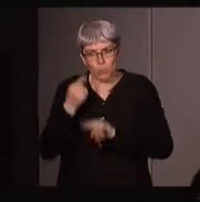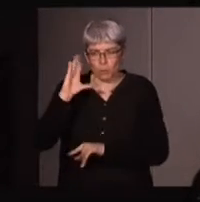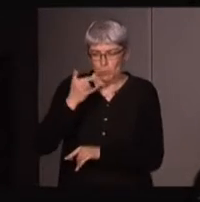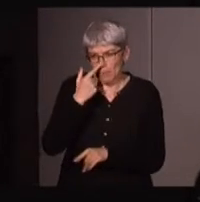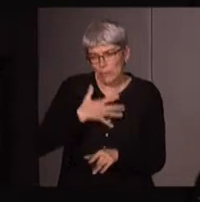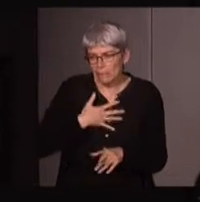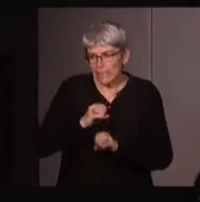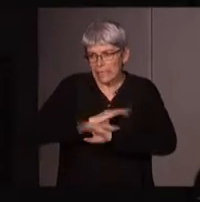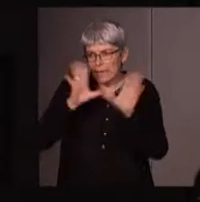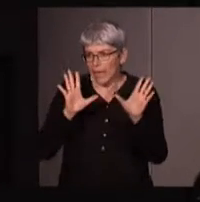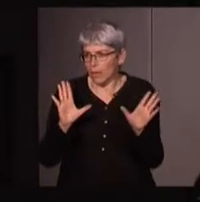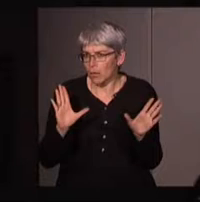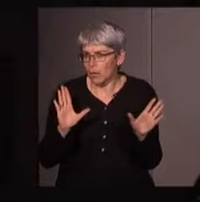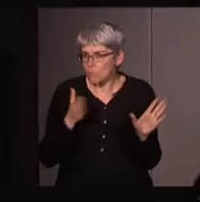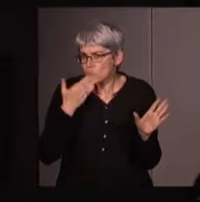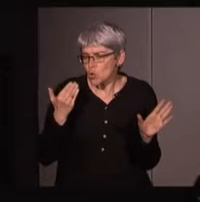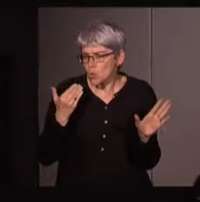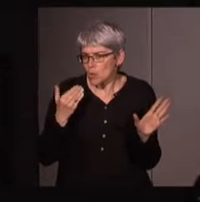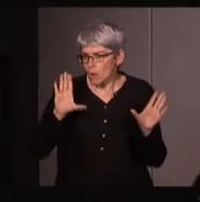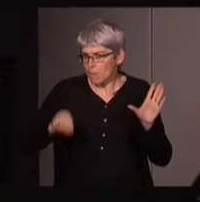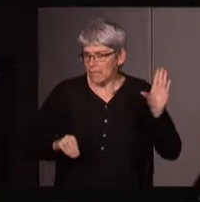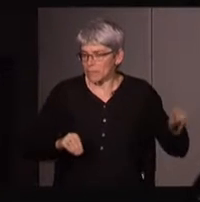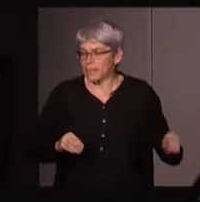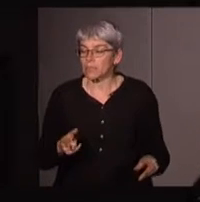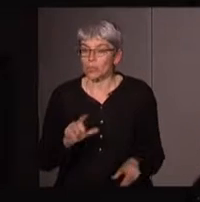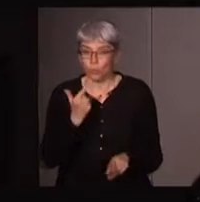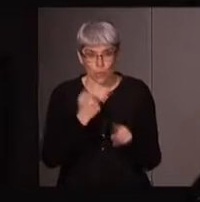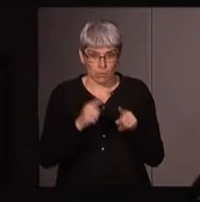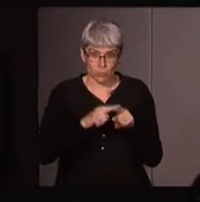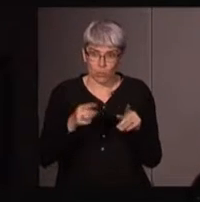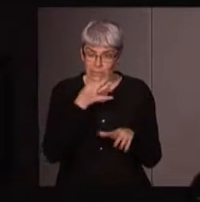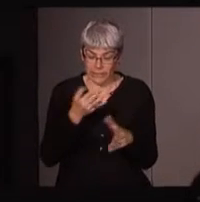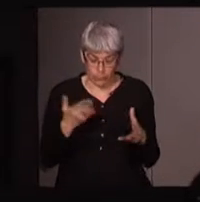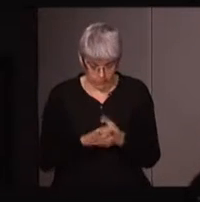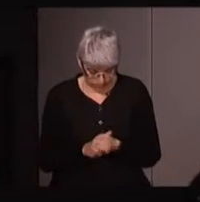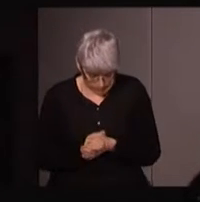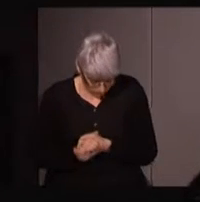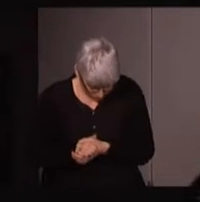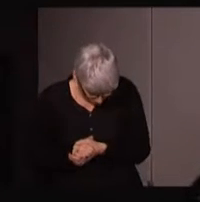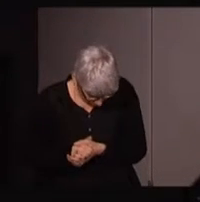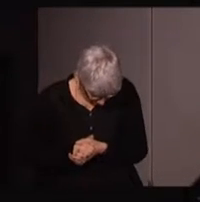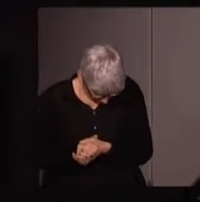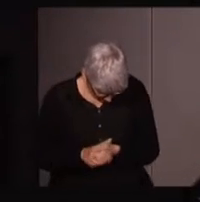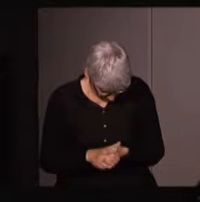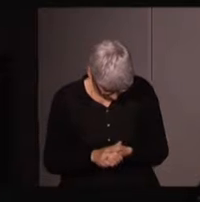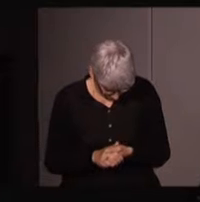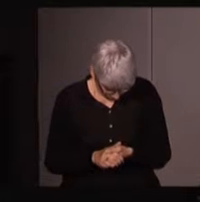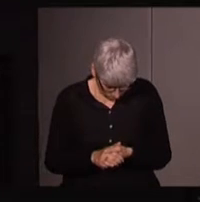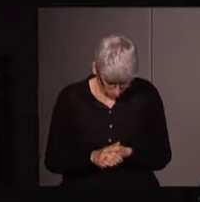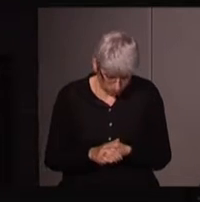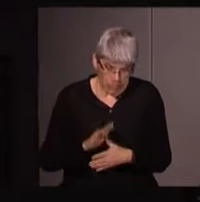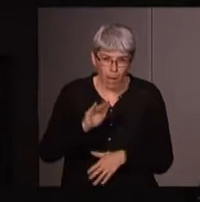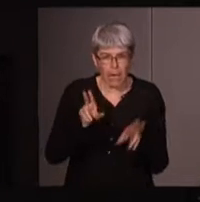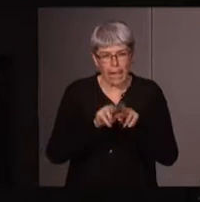un peu, dans un premier temps, les choses à leur place. La deuxième chose aussi que je voulais dire pour commencer, c'était que, j'y reviendrai